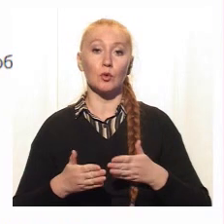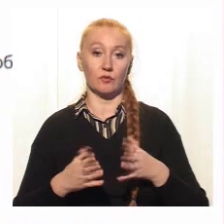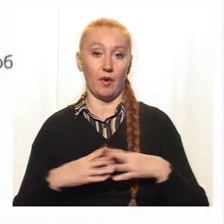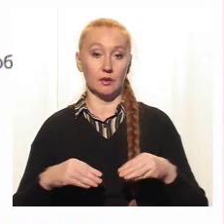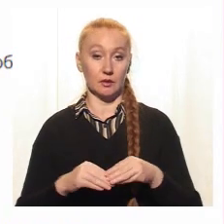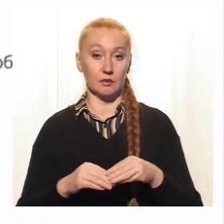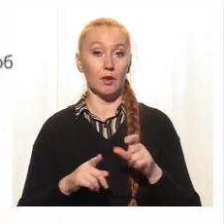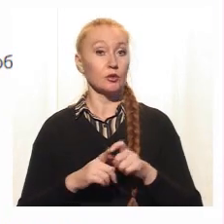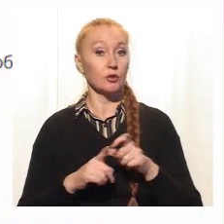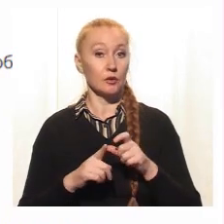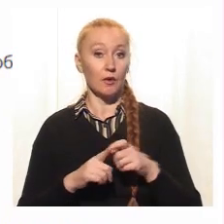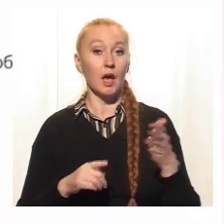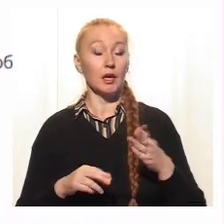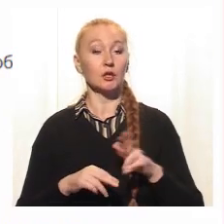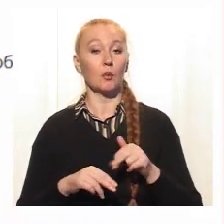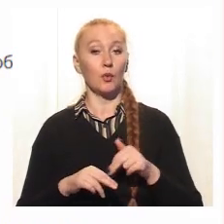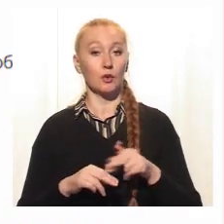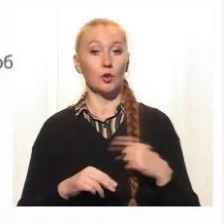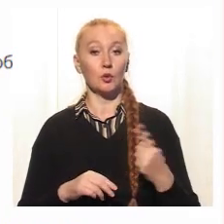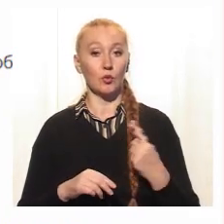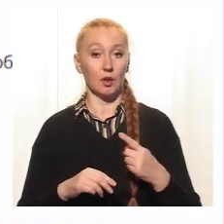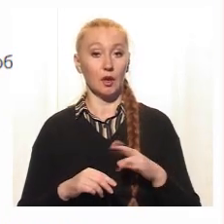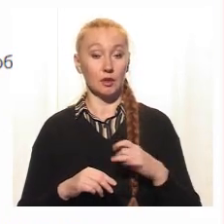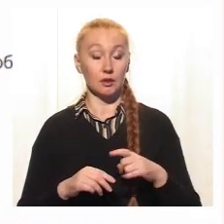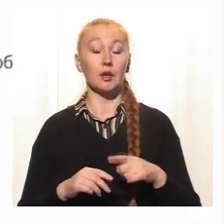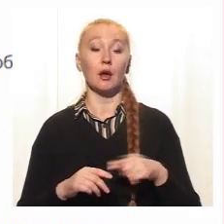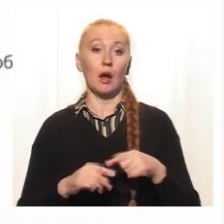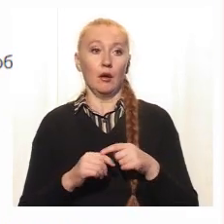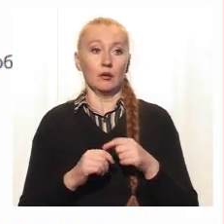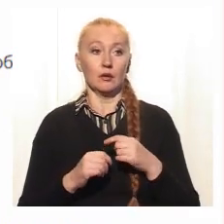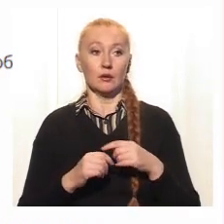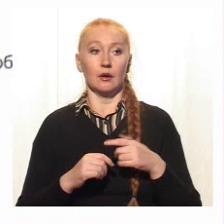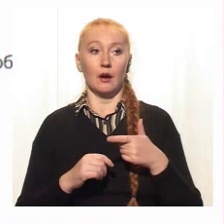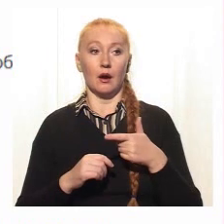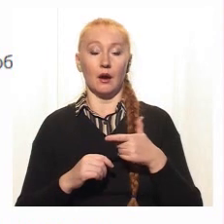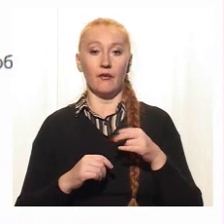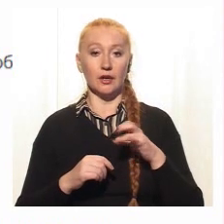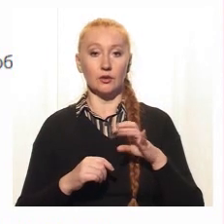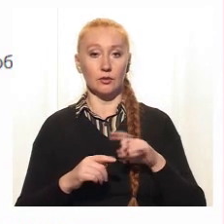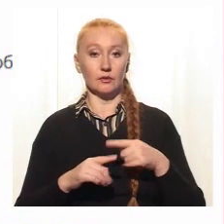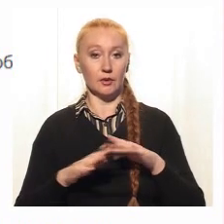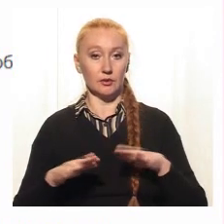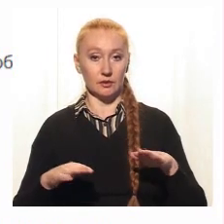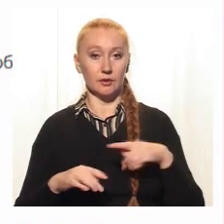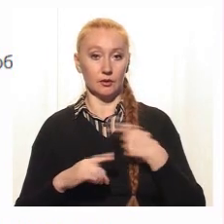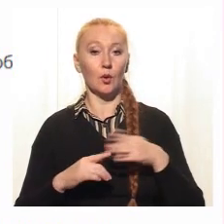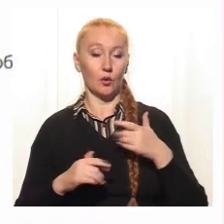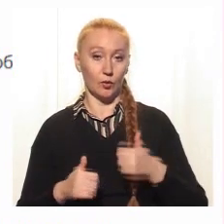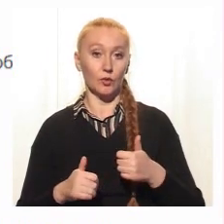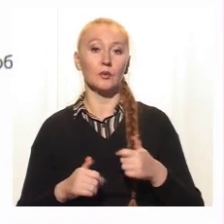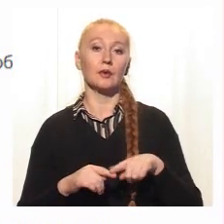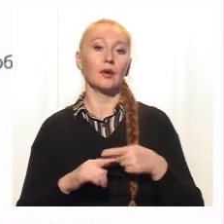родини. За словами речниці поліції Донеччини Олександри Гаврилко, сусіди про цю родину говорять добре.